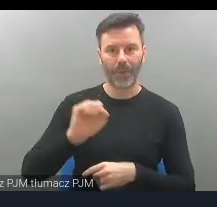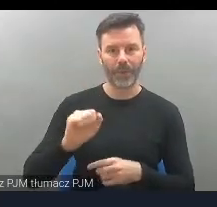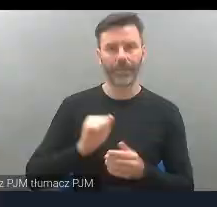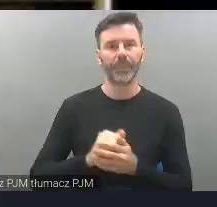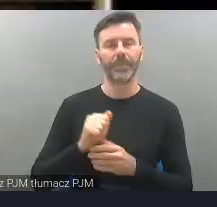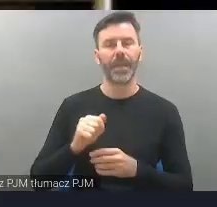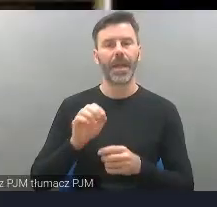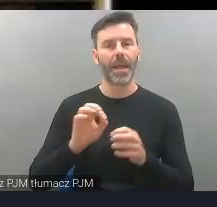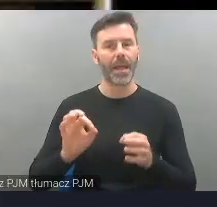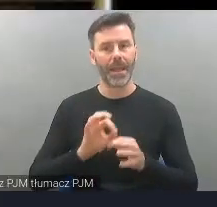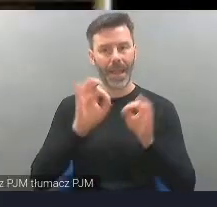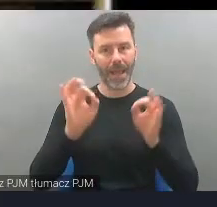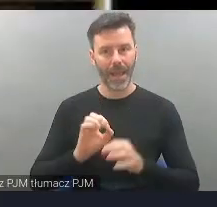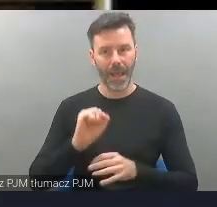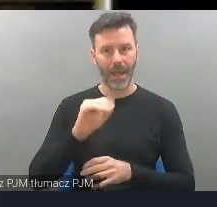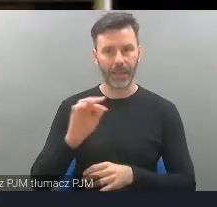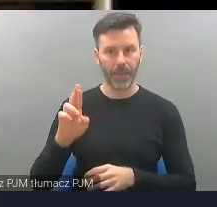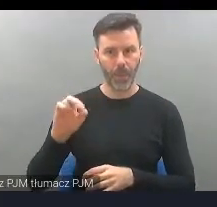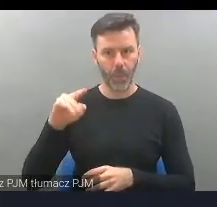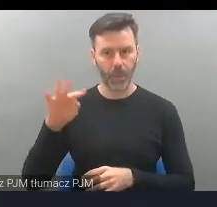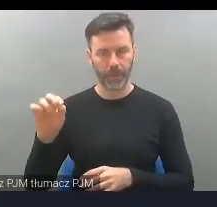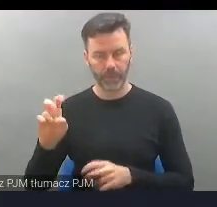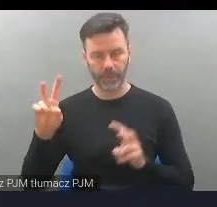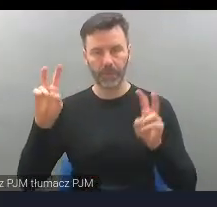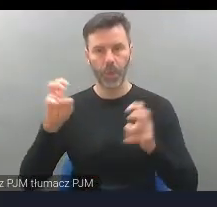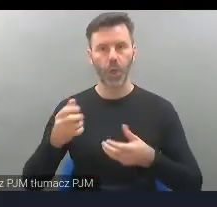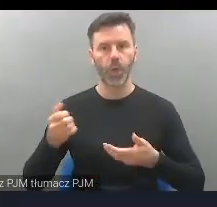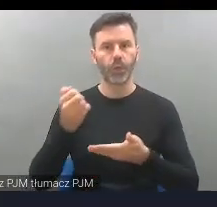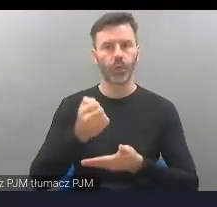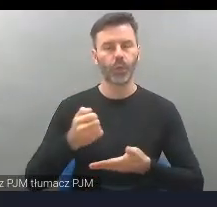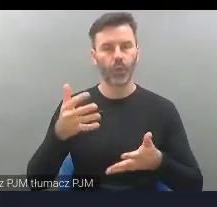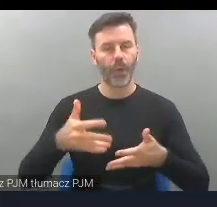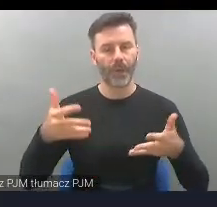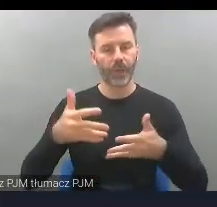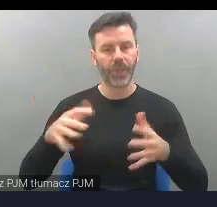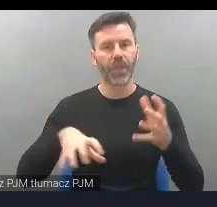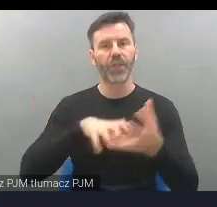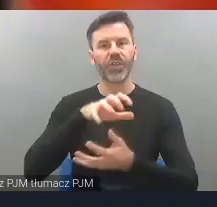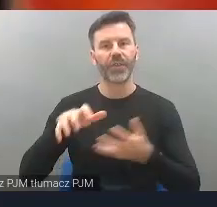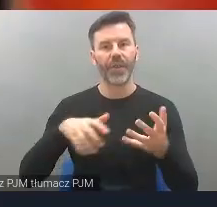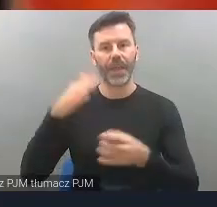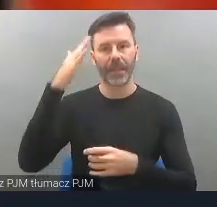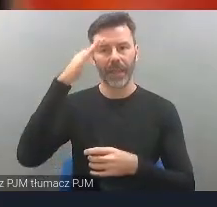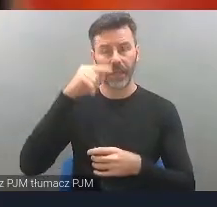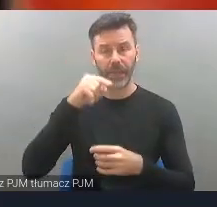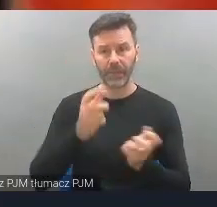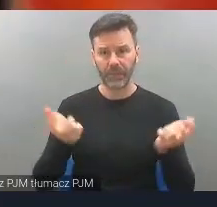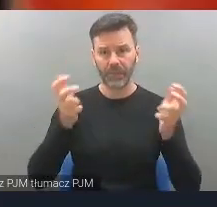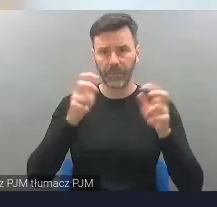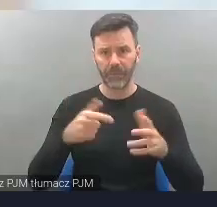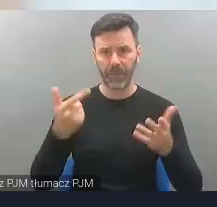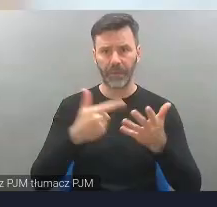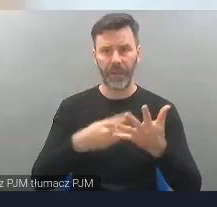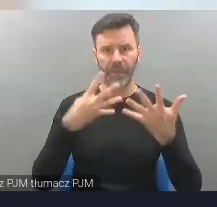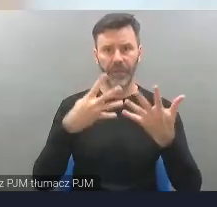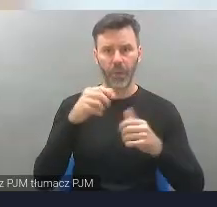Fizycznie to miejsce powstało w roku 2009 na ulicy Ruskiej, w samym centrum miasta. Praktycznie wszystko zaczęło się w